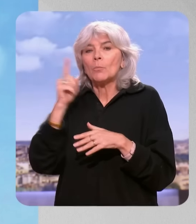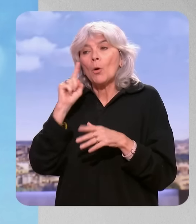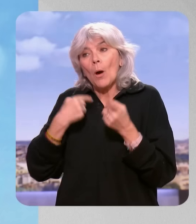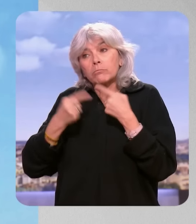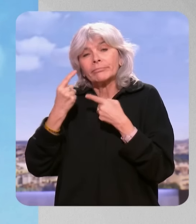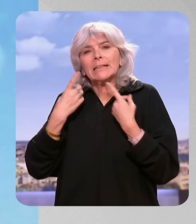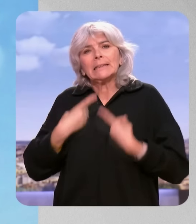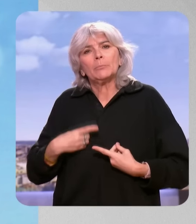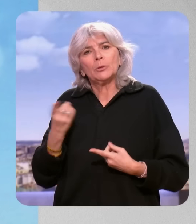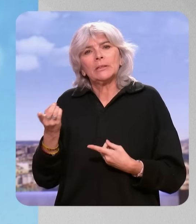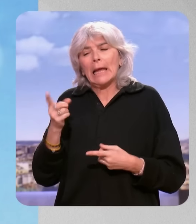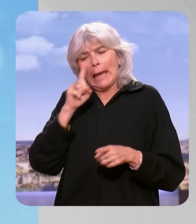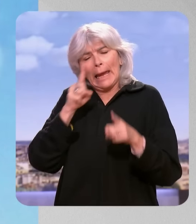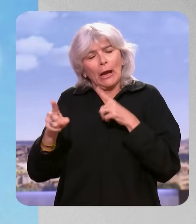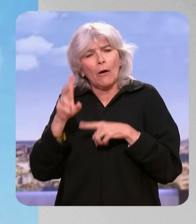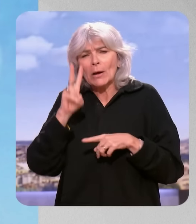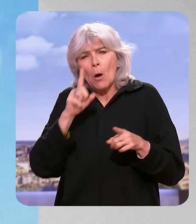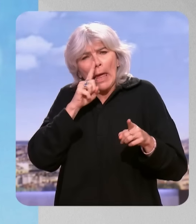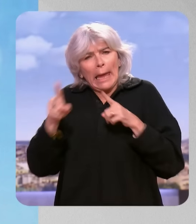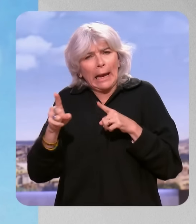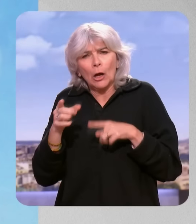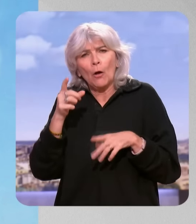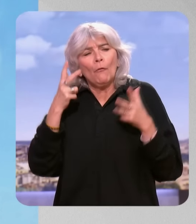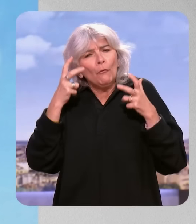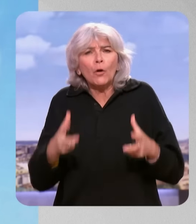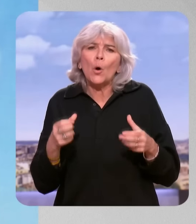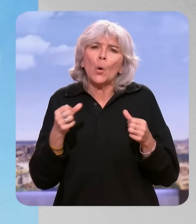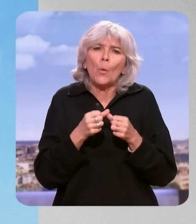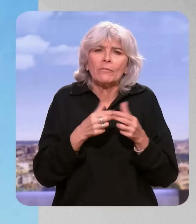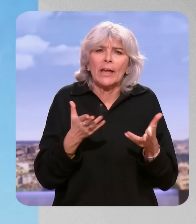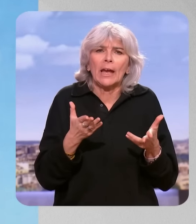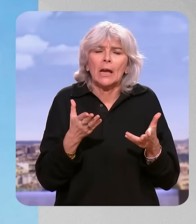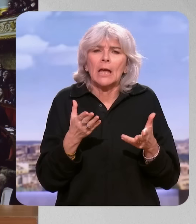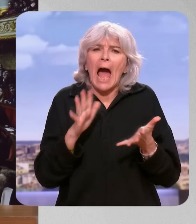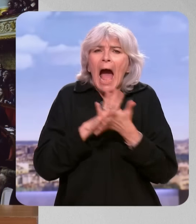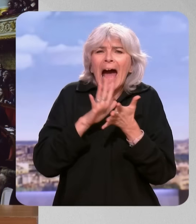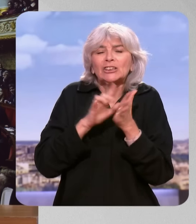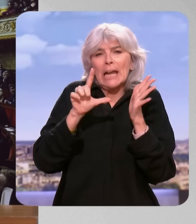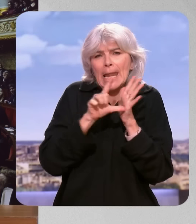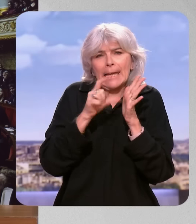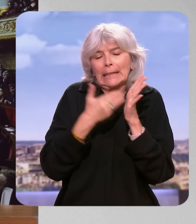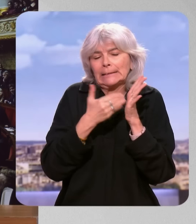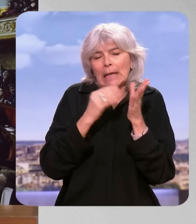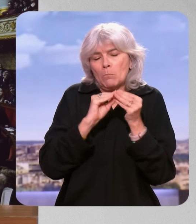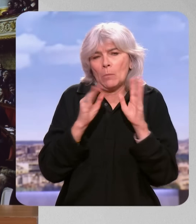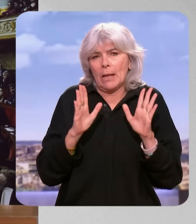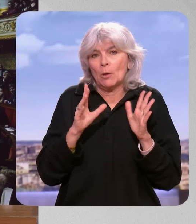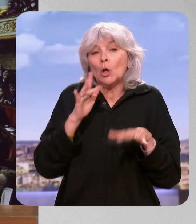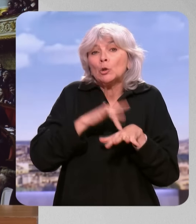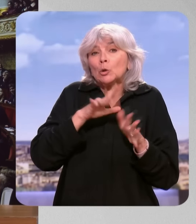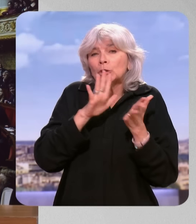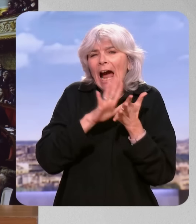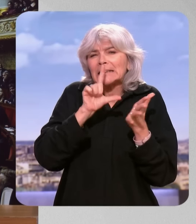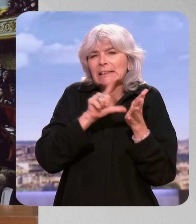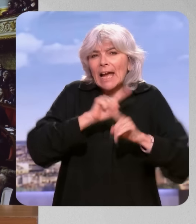députée. Je lui vous avez fait une erreur fondamentale. Vous l'avez voulu jouer sur l'âge légal. Il ne faut pas toucher à l'âge